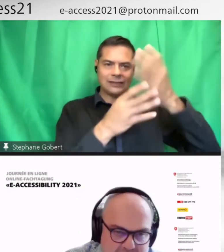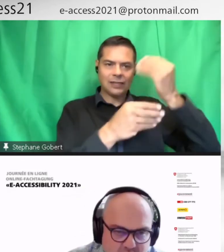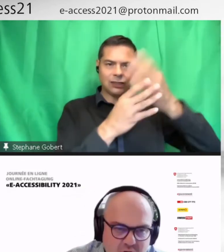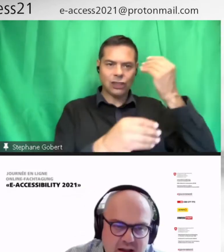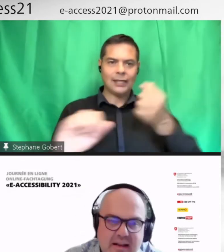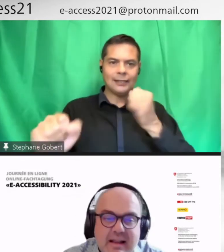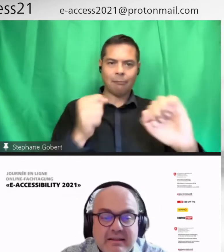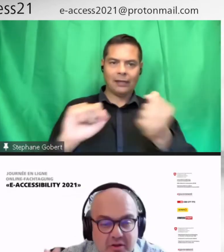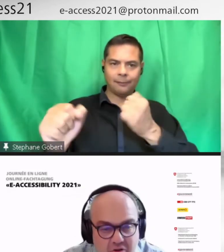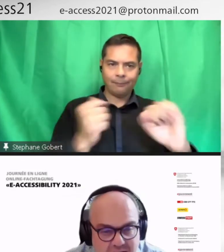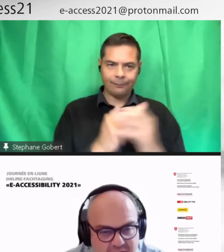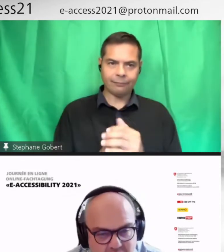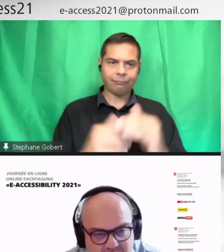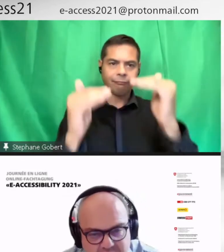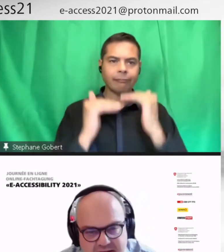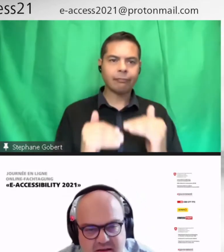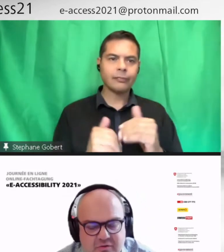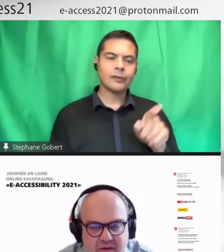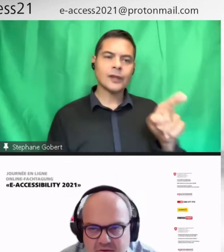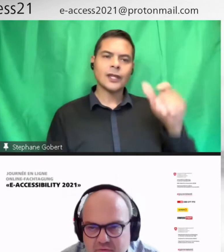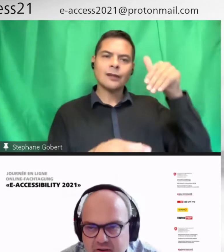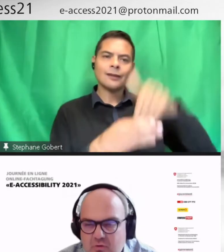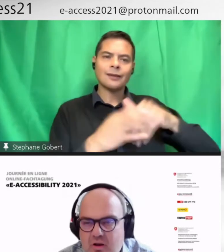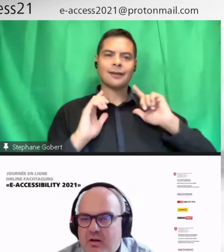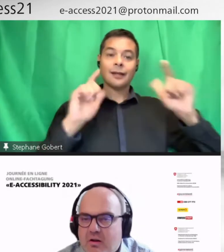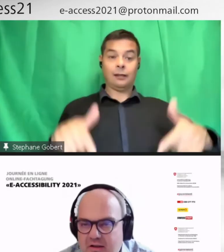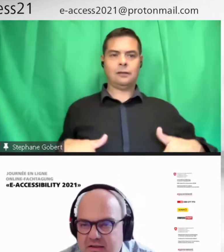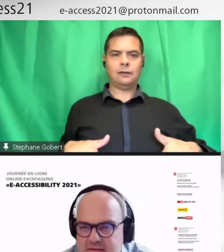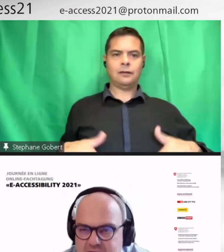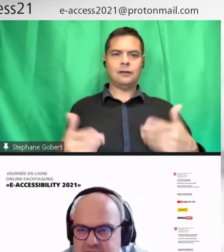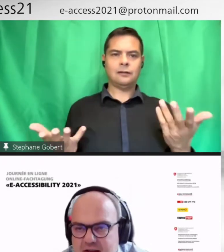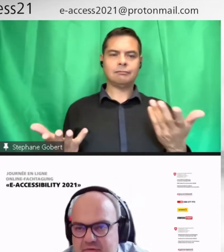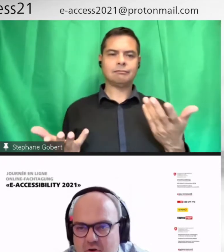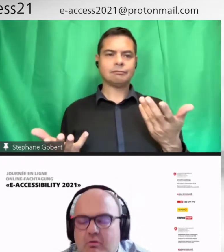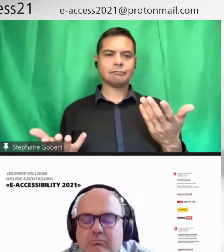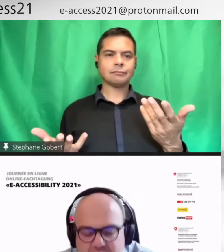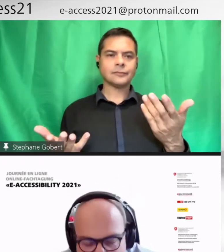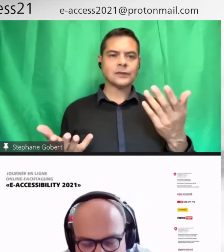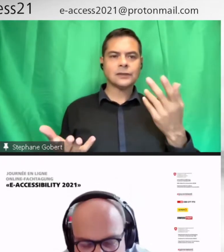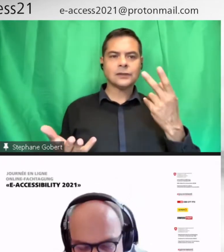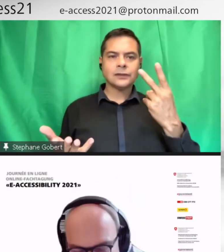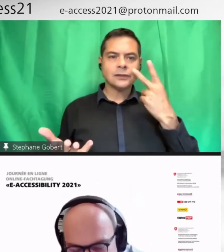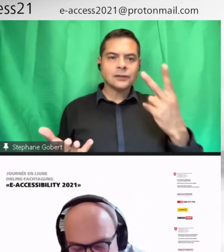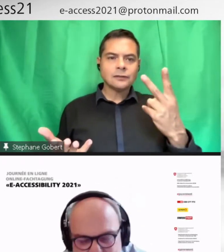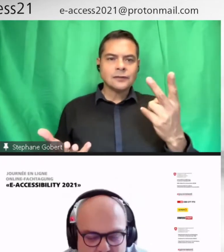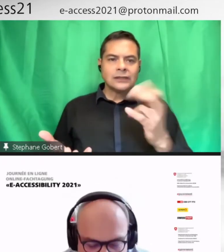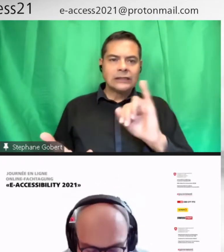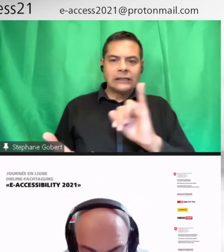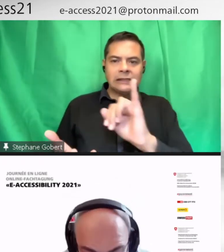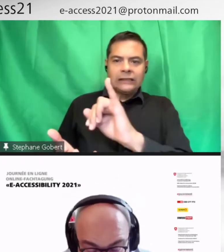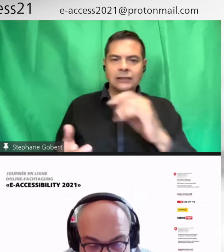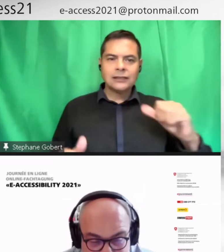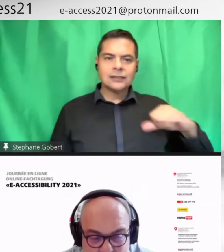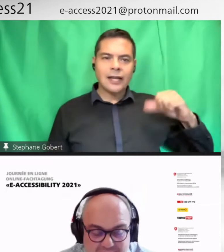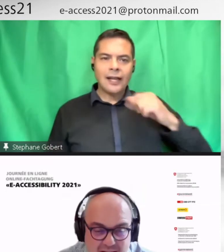On regarde à l'intérieur de l'école, qui est-ce qu'on va retrouver. Donc, on voit des élèves qui ont des contextes culturels différents, des contextes de